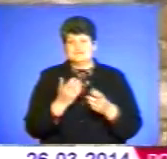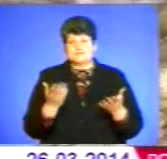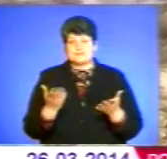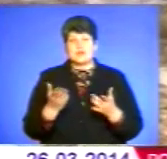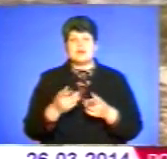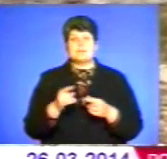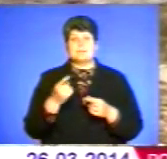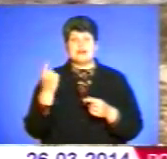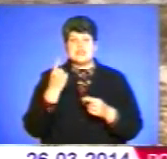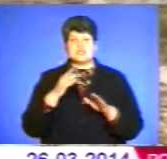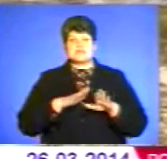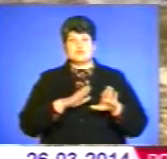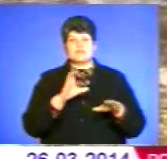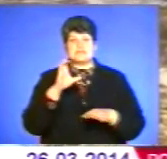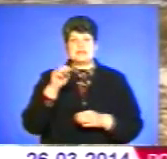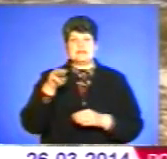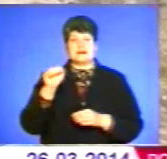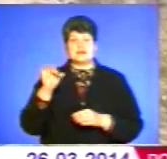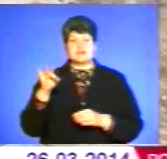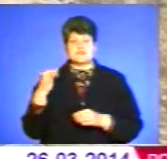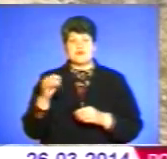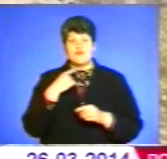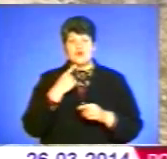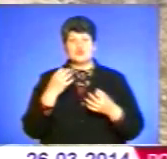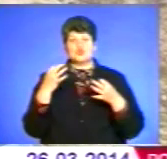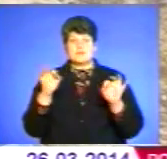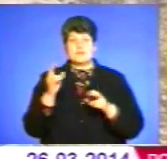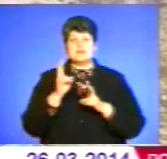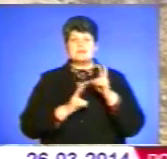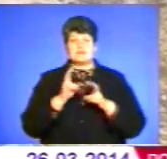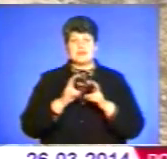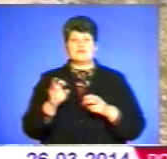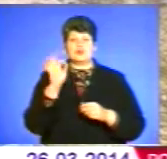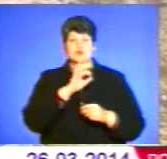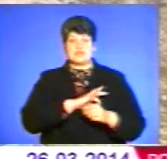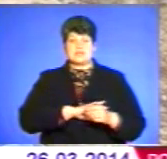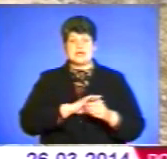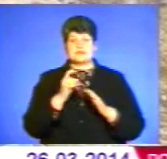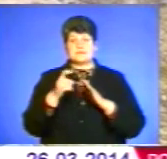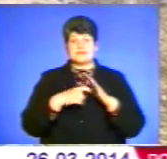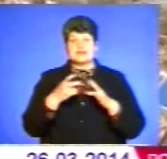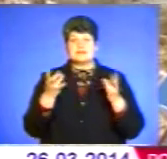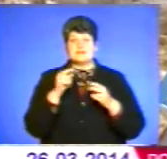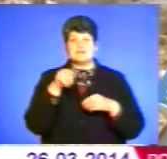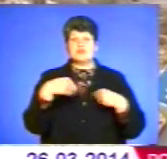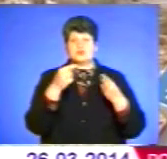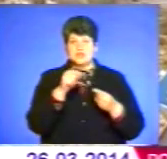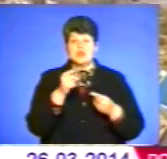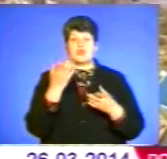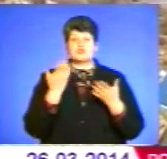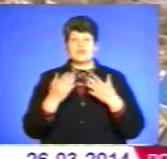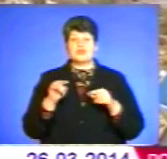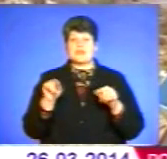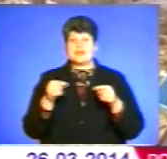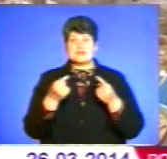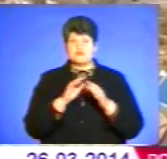голови облради Сергій Тарашевський відзначає, дозвіл підприємству на користування земельними надрами варто давати тоді, якщо воно не створює